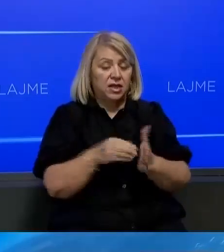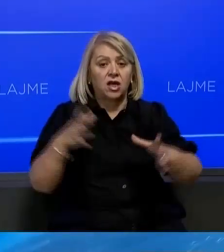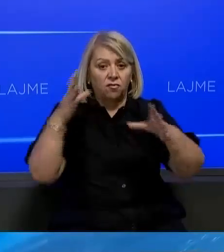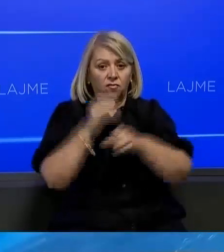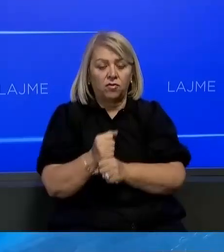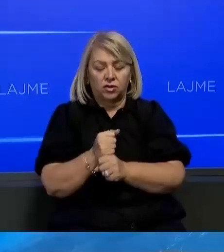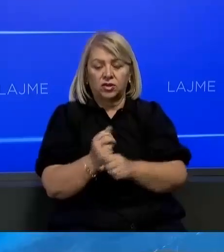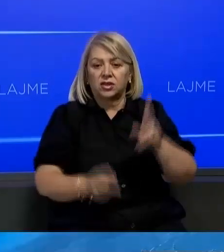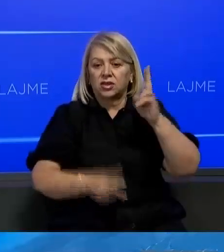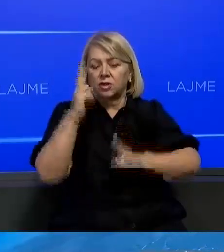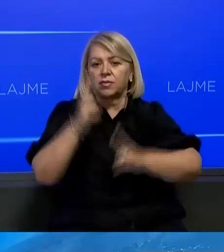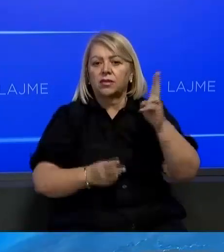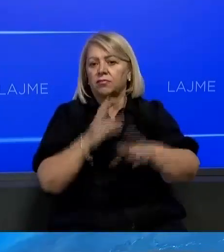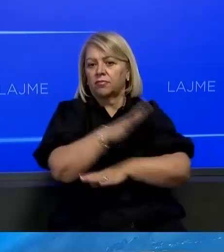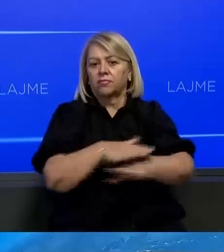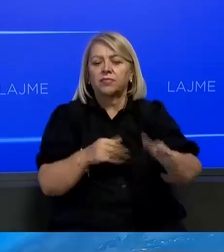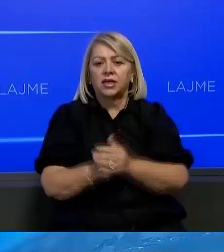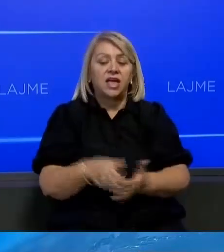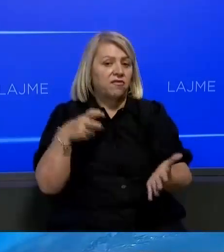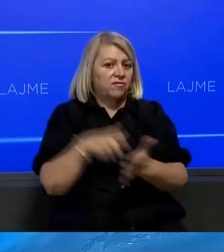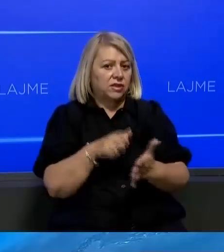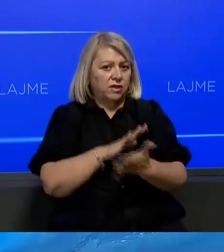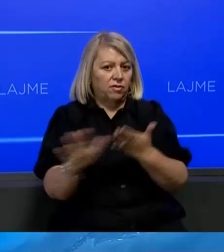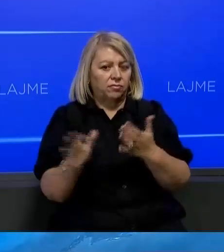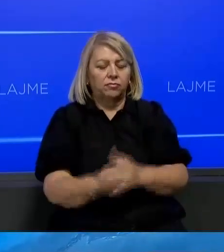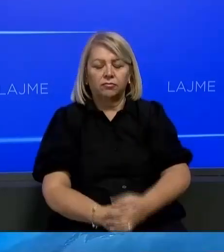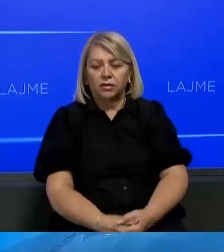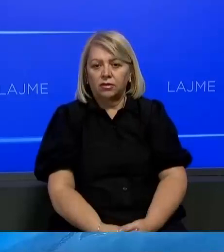ditës është debati parlamentar për liberalizimin e vizave.